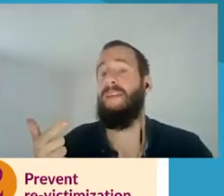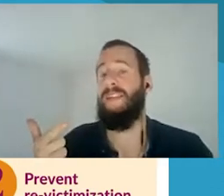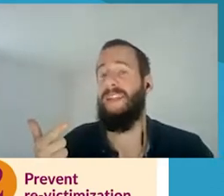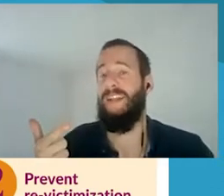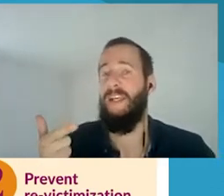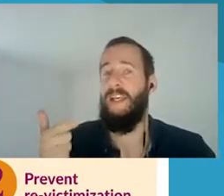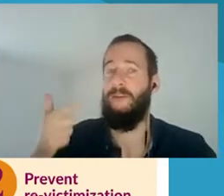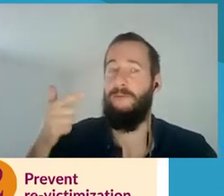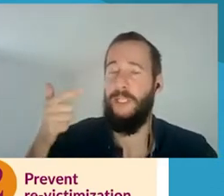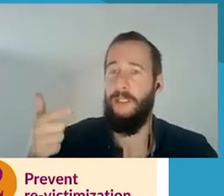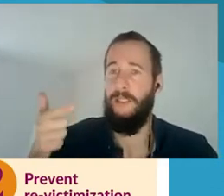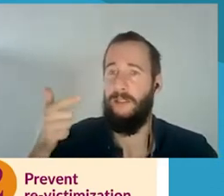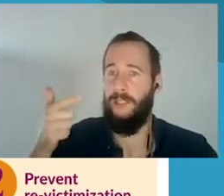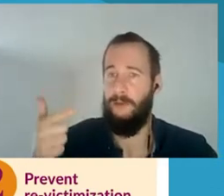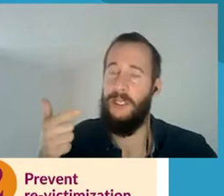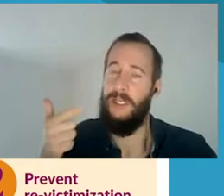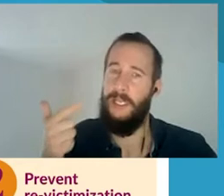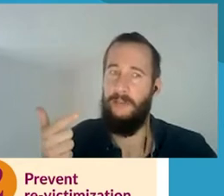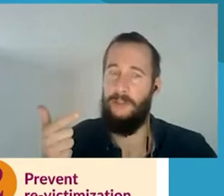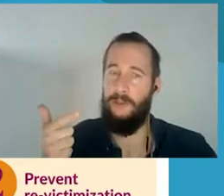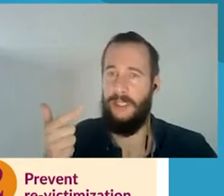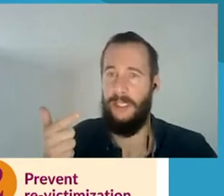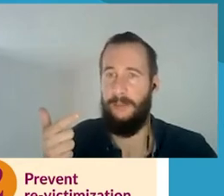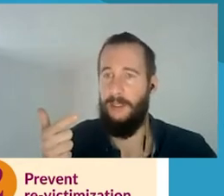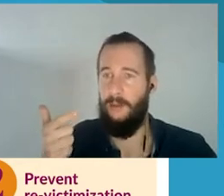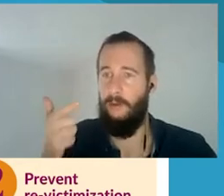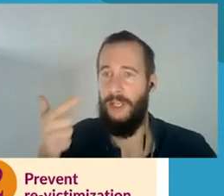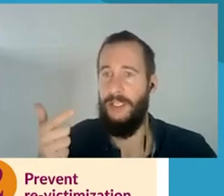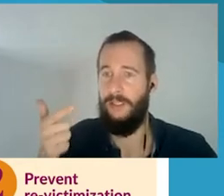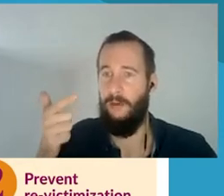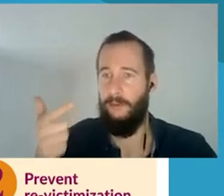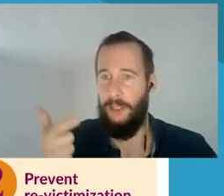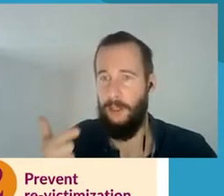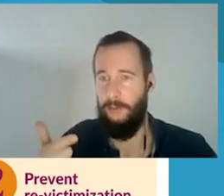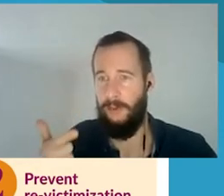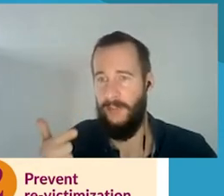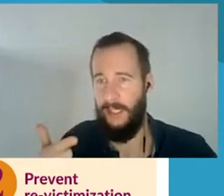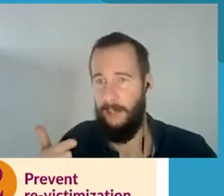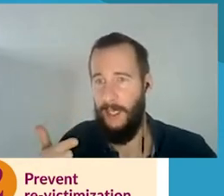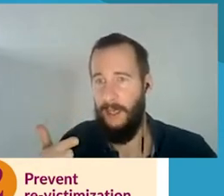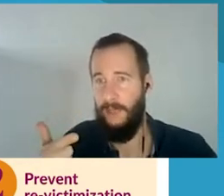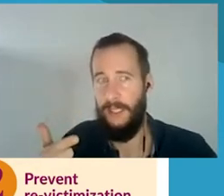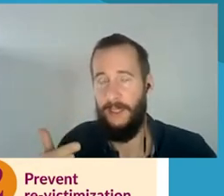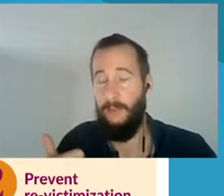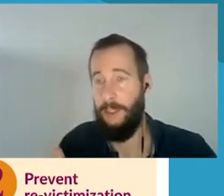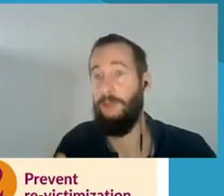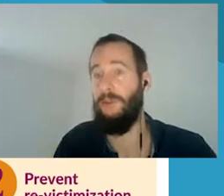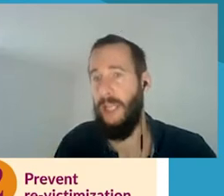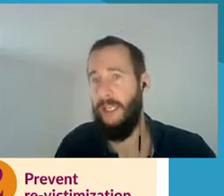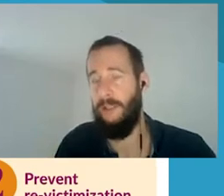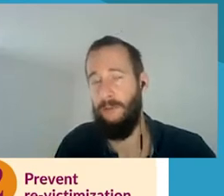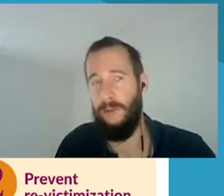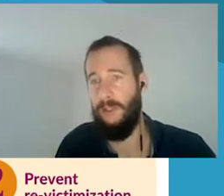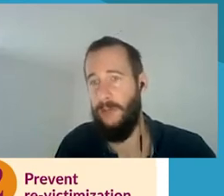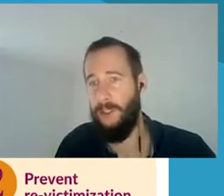reikia elgtis labai jautriai ir su pagarba. Turi būti atliktas kiekvienos aukos,